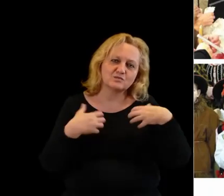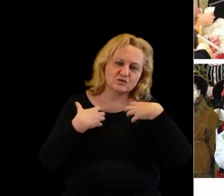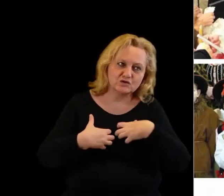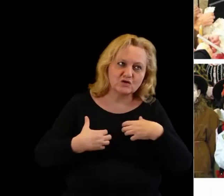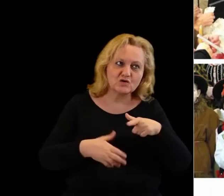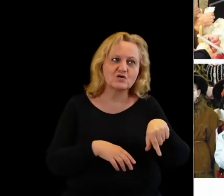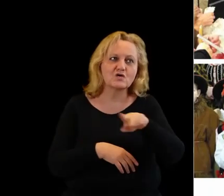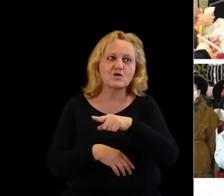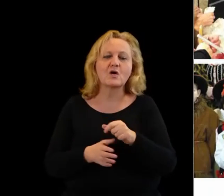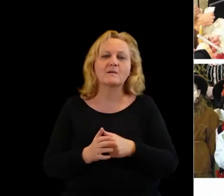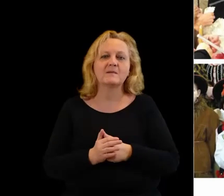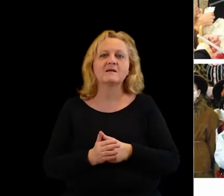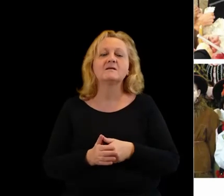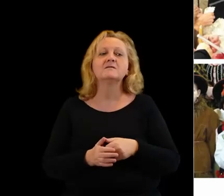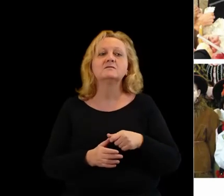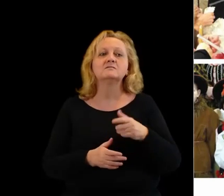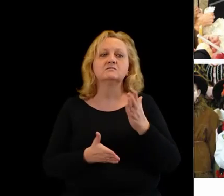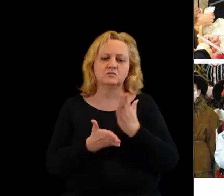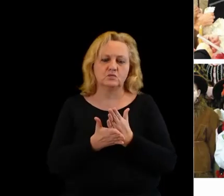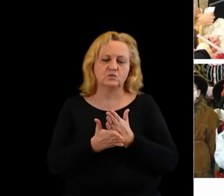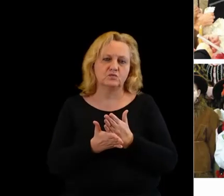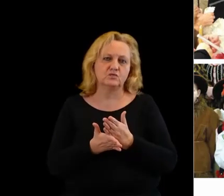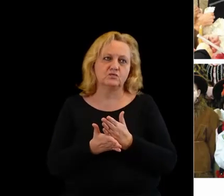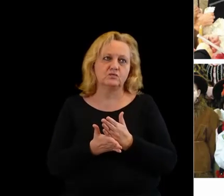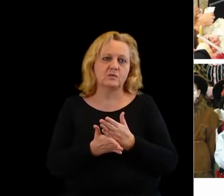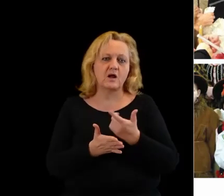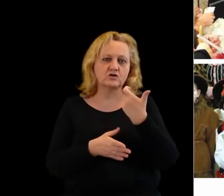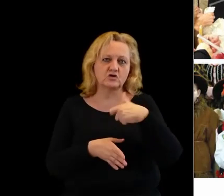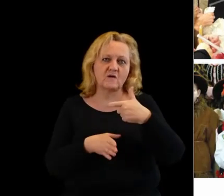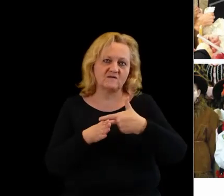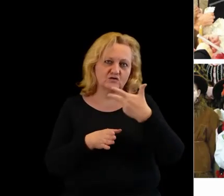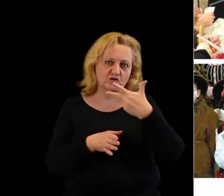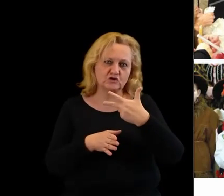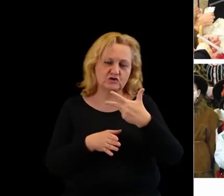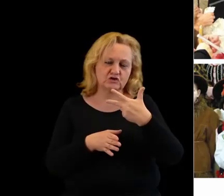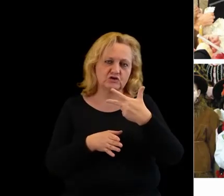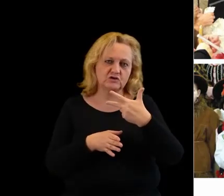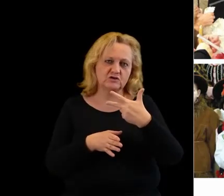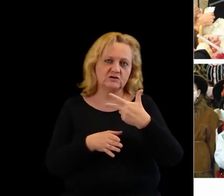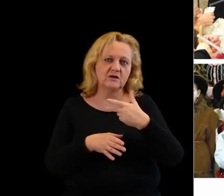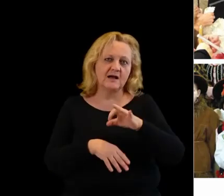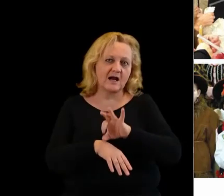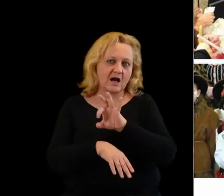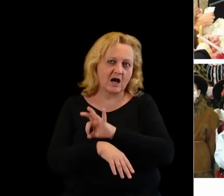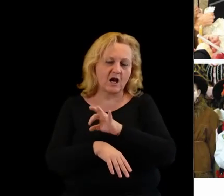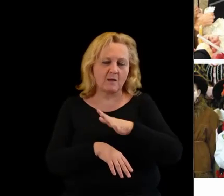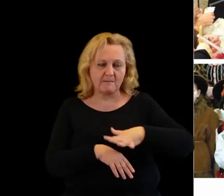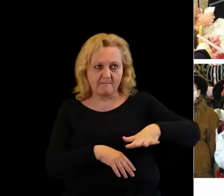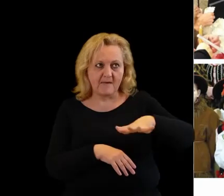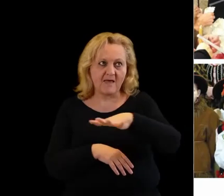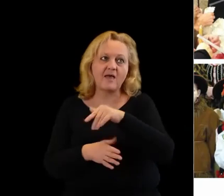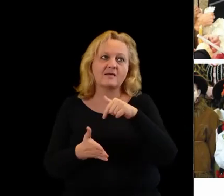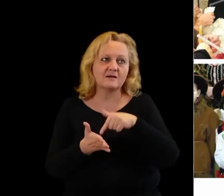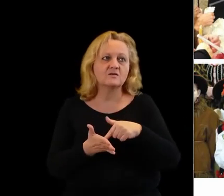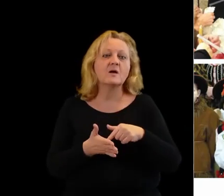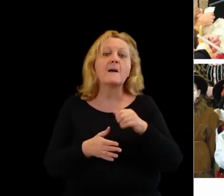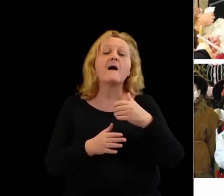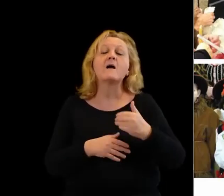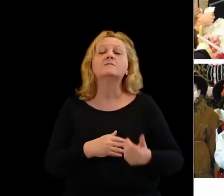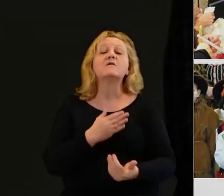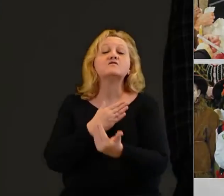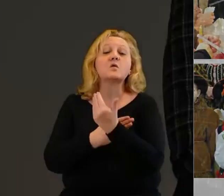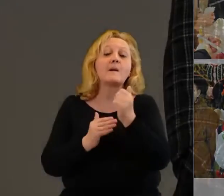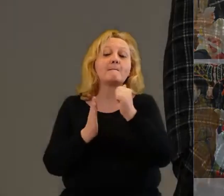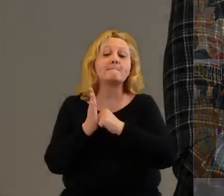przestrzeni 123 kilometrów. To też zaangażowanie w tworzenie na wschodnim Mazowszu